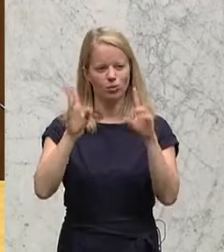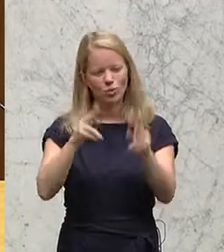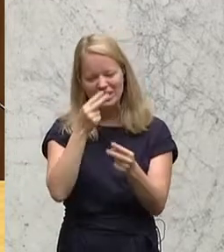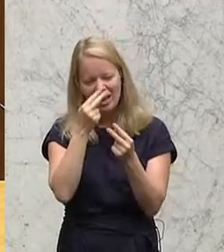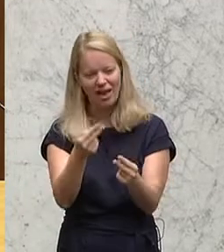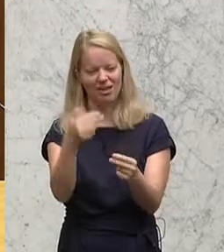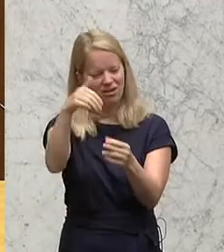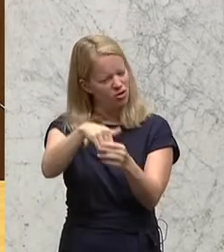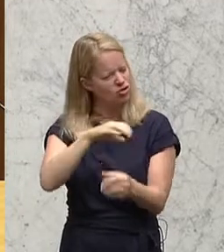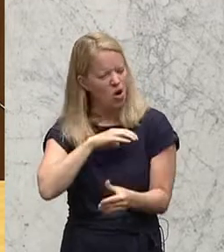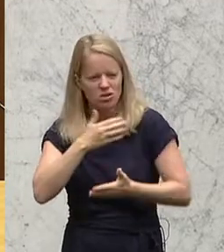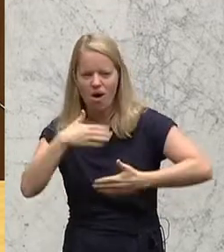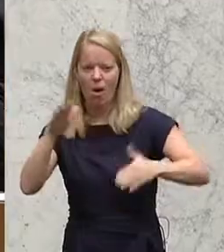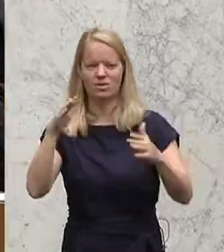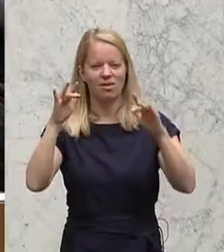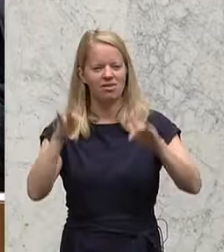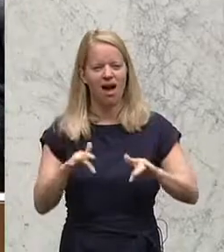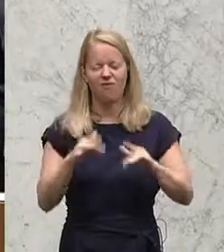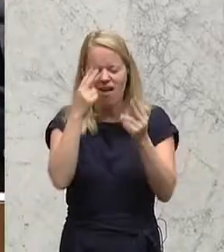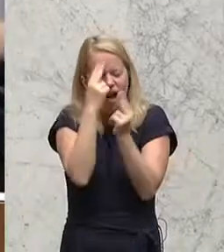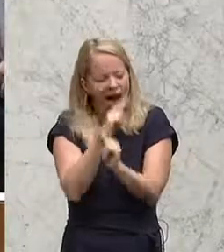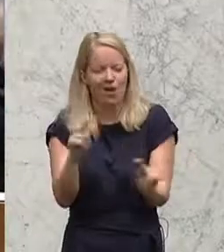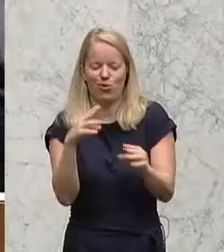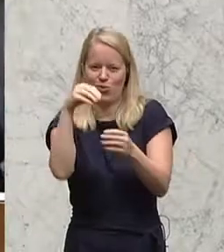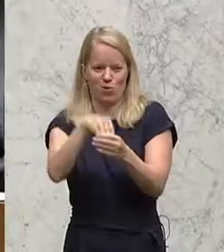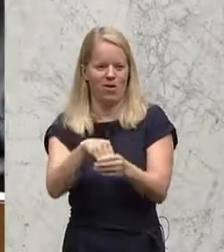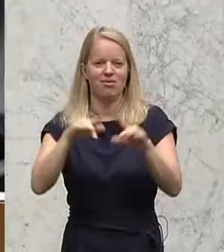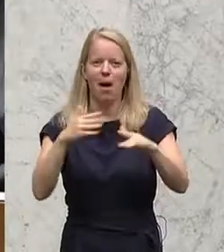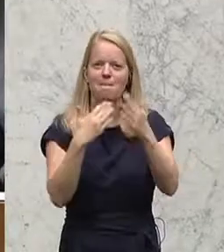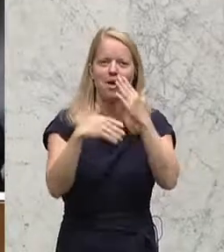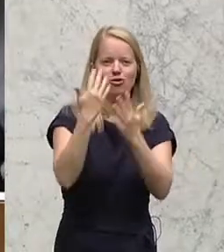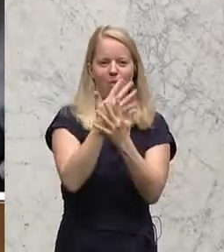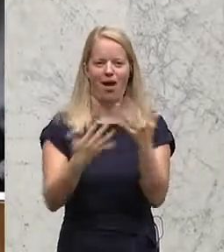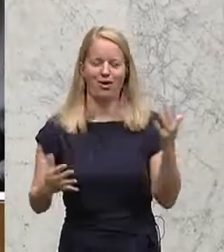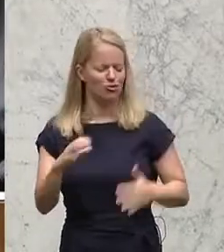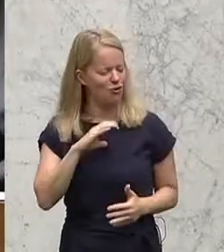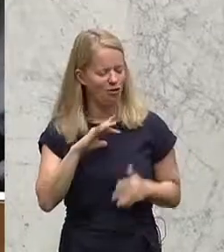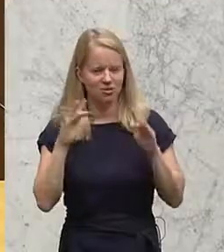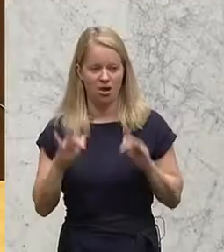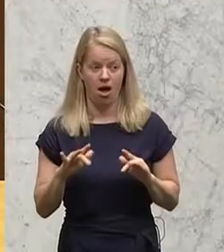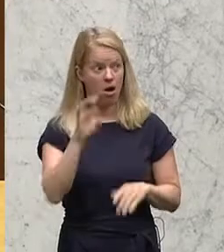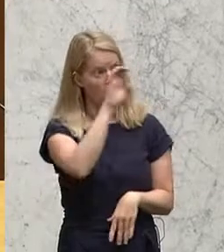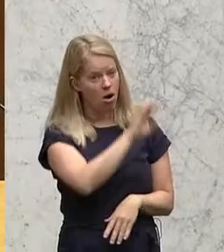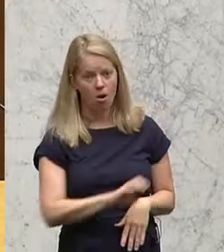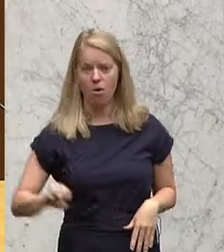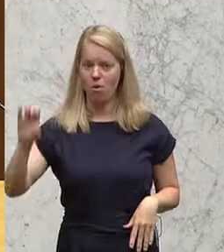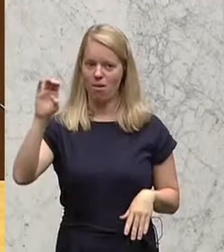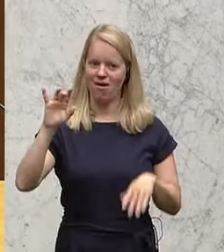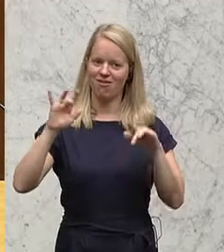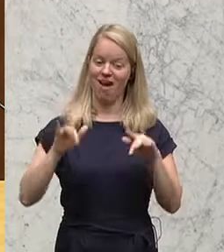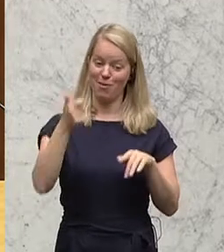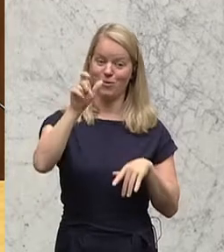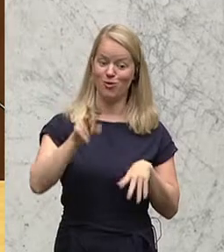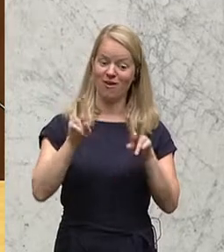der Zweisprachigkeit, der Mehrsprachigkeit ist in einem Europa ein riesiger